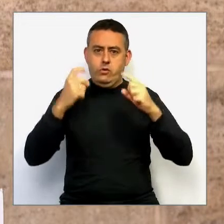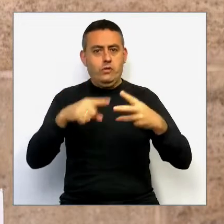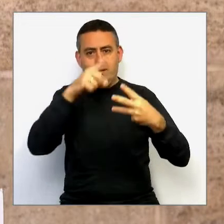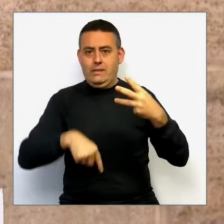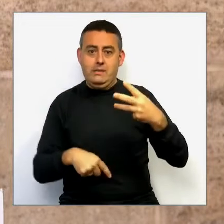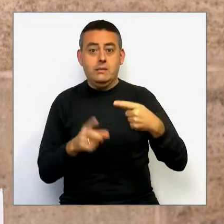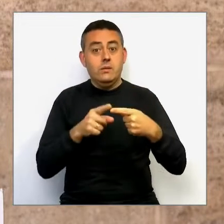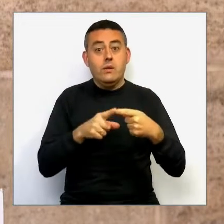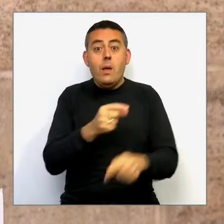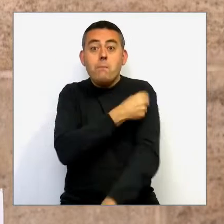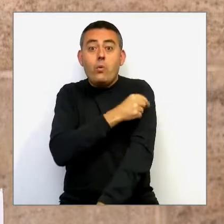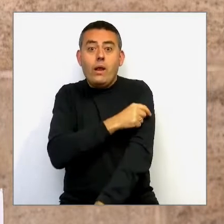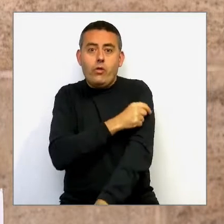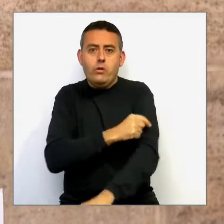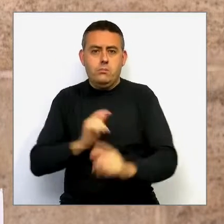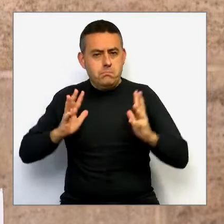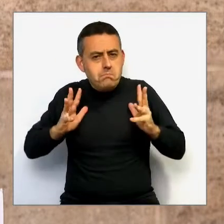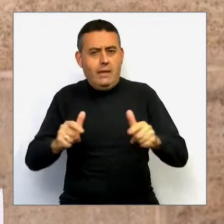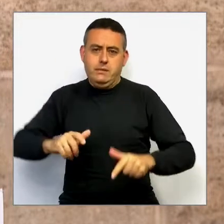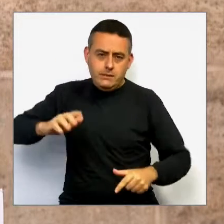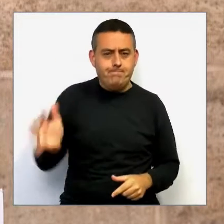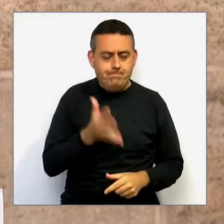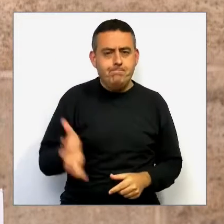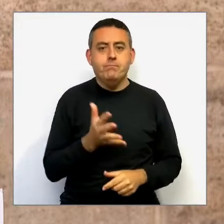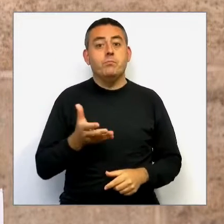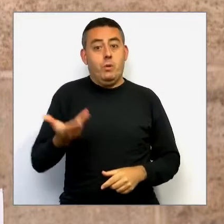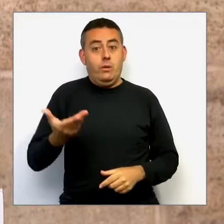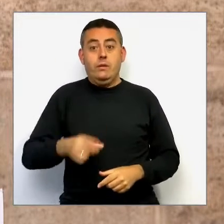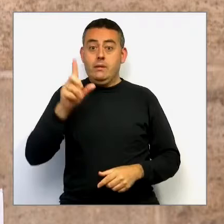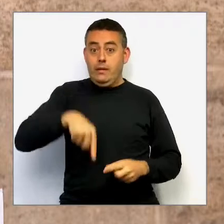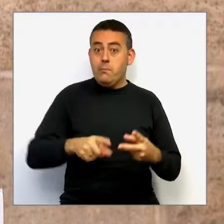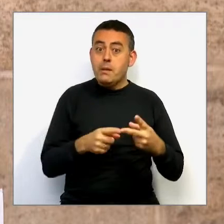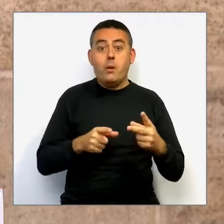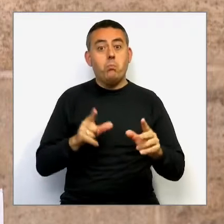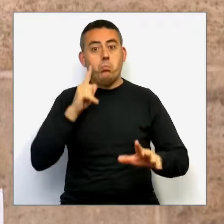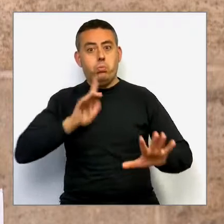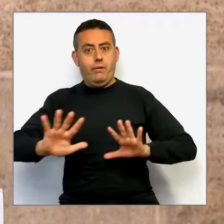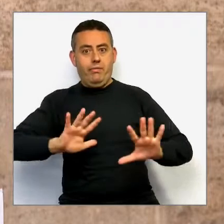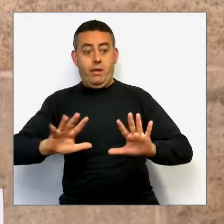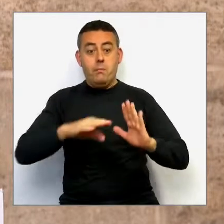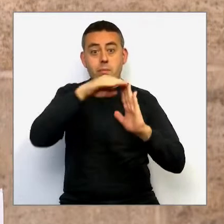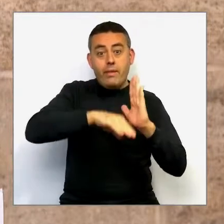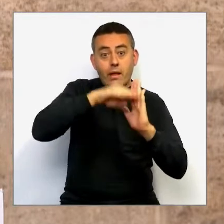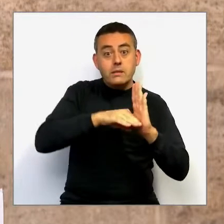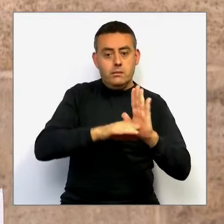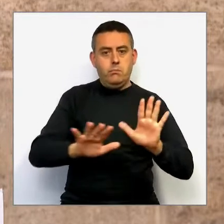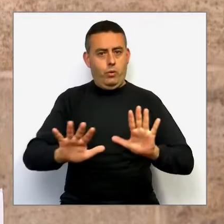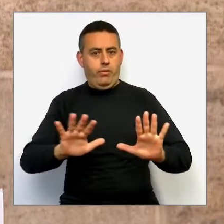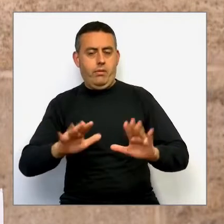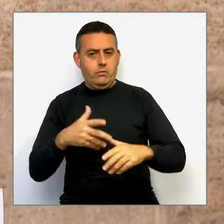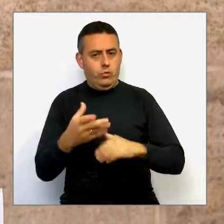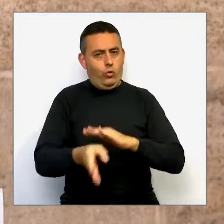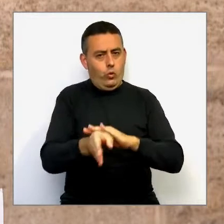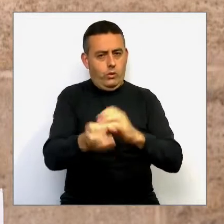Accelerar la vacunació, actuar amb prudència màxima en les mesures i aplicar una